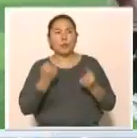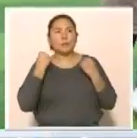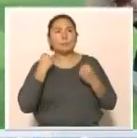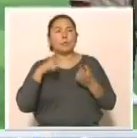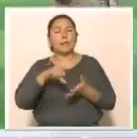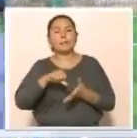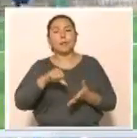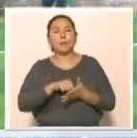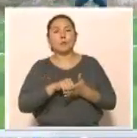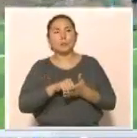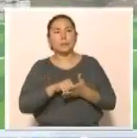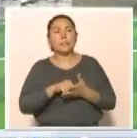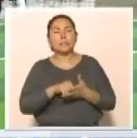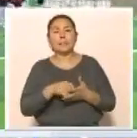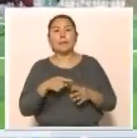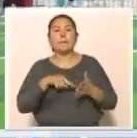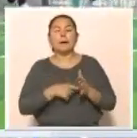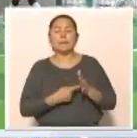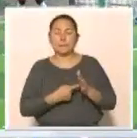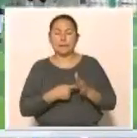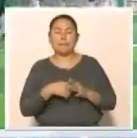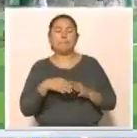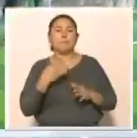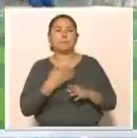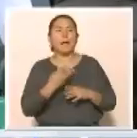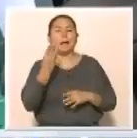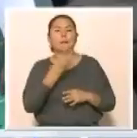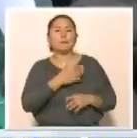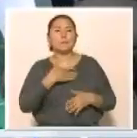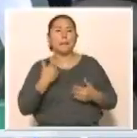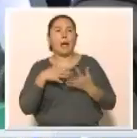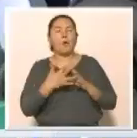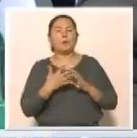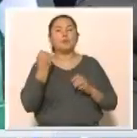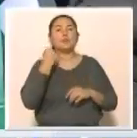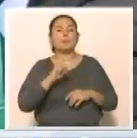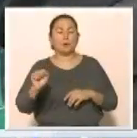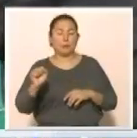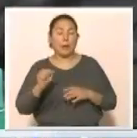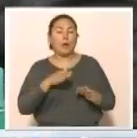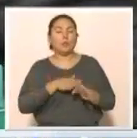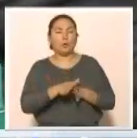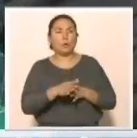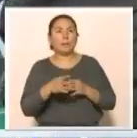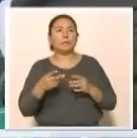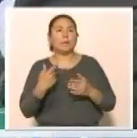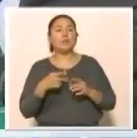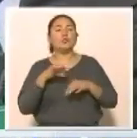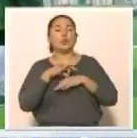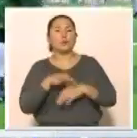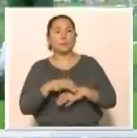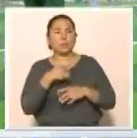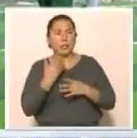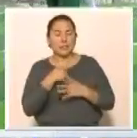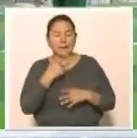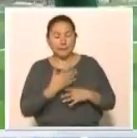айналыс ұшылардың қатарын артыу мақсатында басқармы ақтауда біздің ауланың чемпиондара жаңа толқын жобаларын жүргізіп тежатыр.